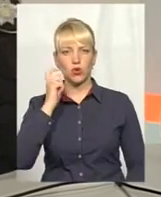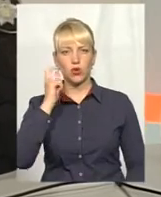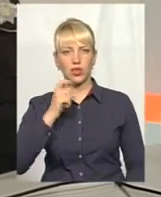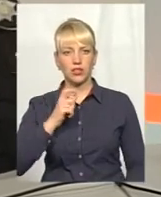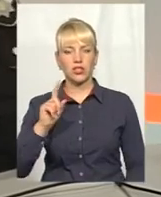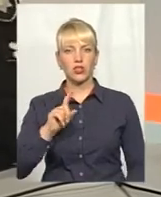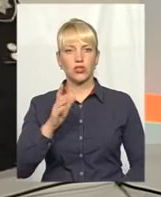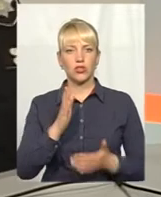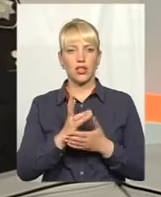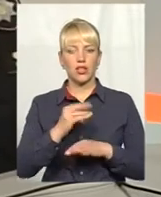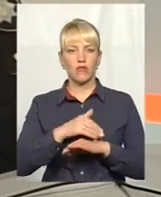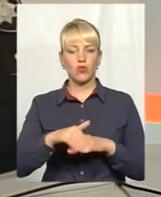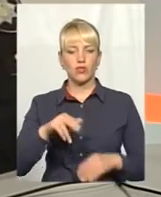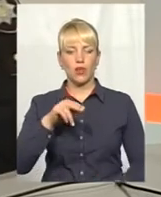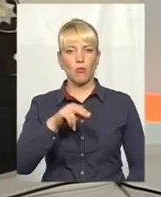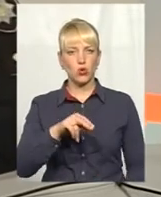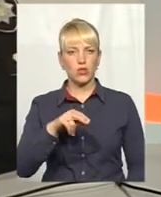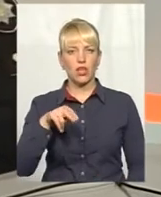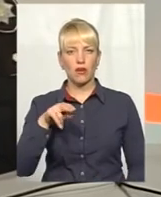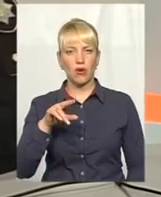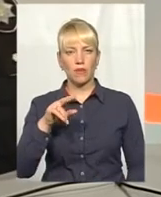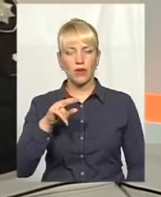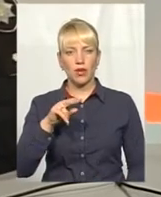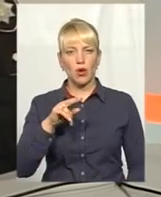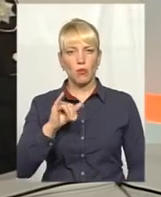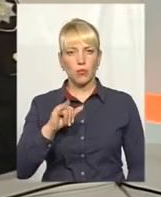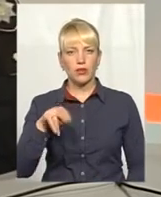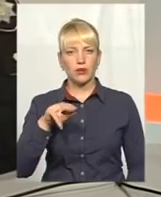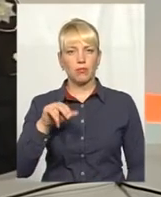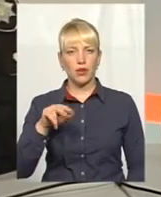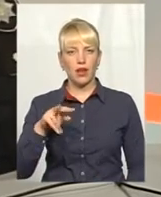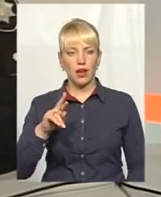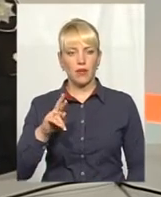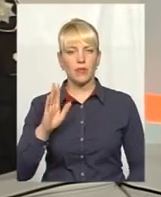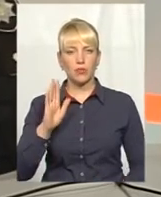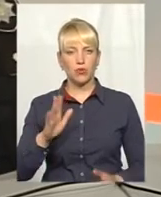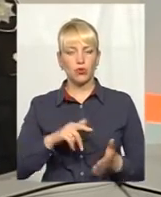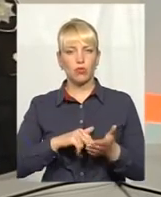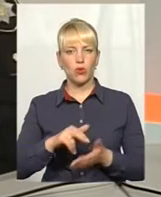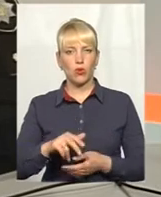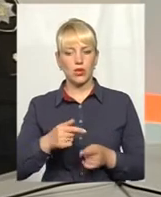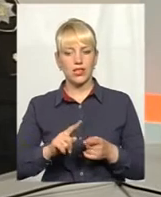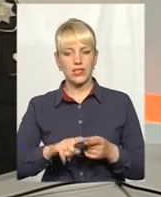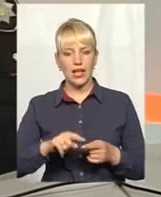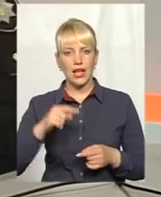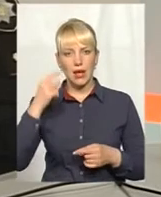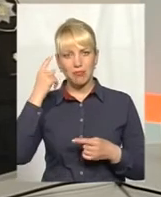знаходиться на вулиці Проскурівського підпілля 112 у місті Хмельницькому. Вони будуть проходити це психологічне обстеження. І